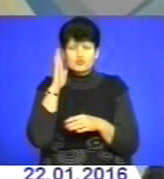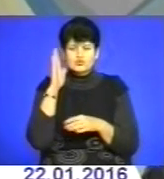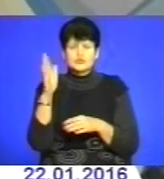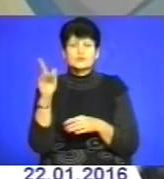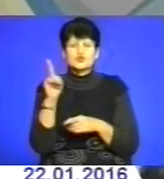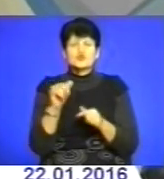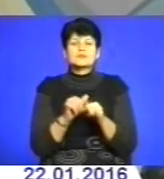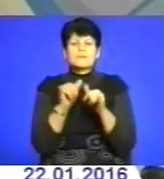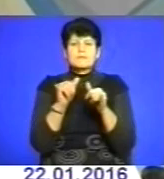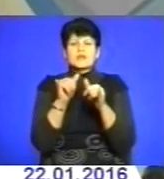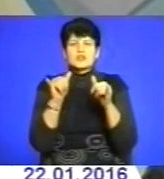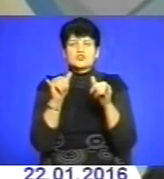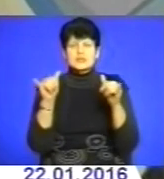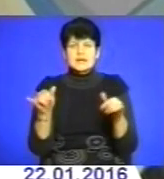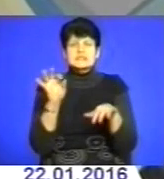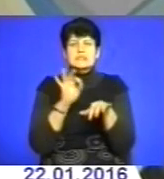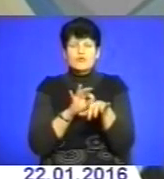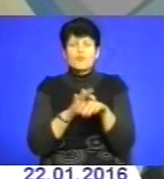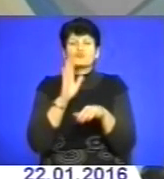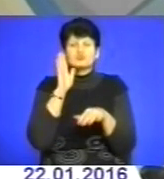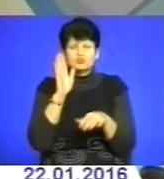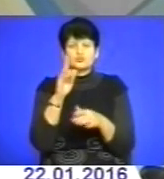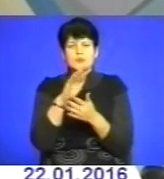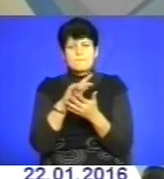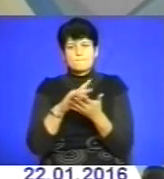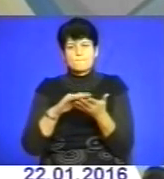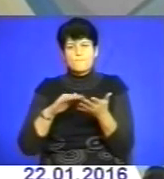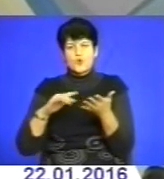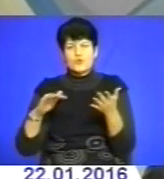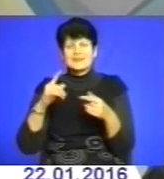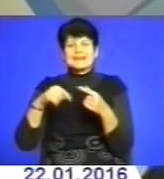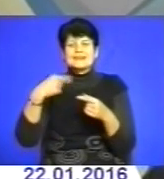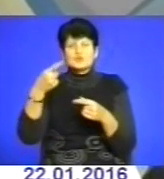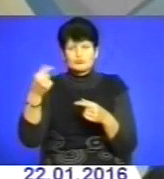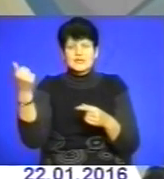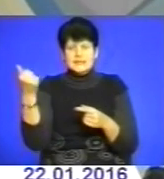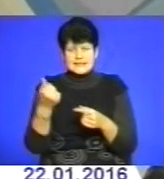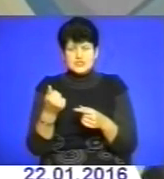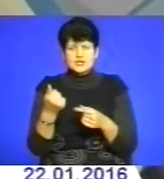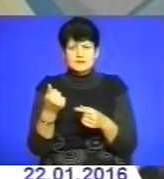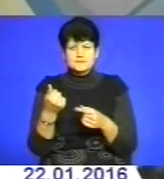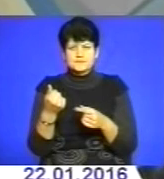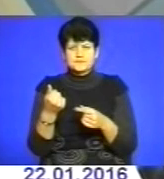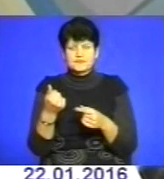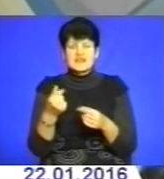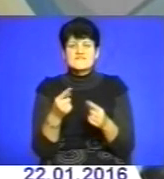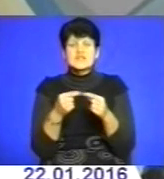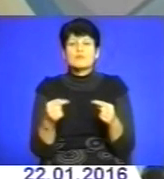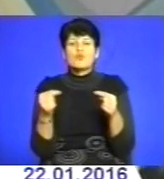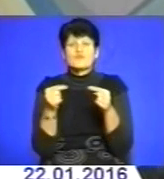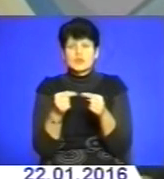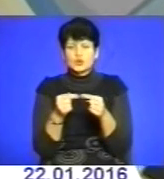зростання захворюваності буде продовжуватися і на наступний тиждень. І, відповідно,